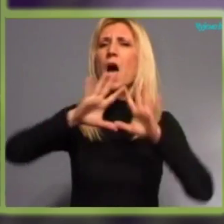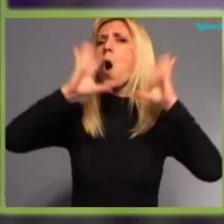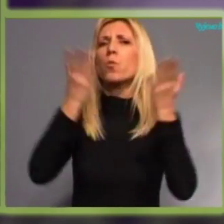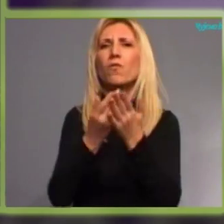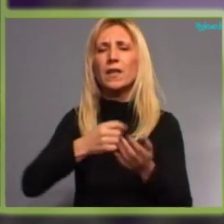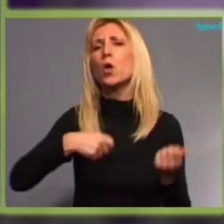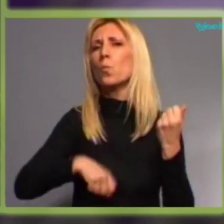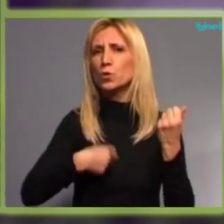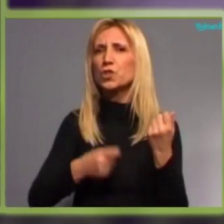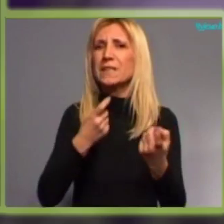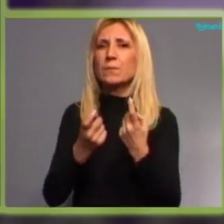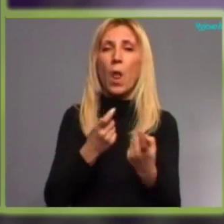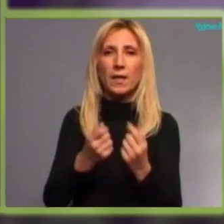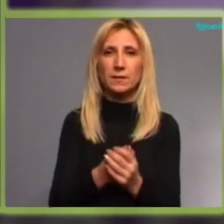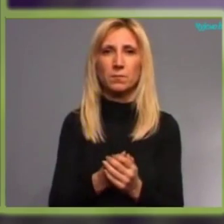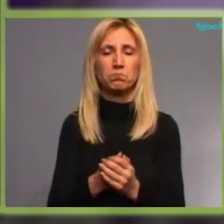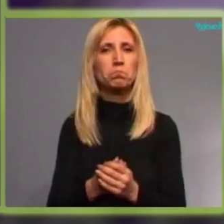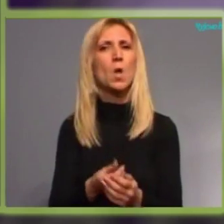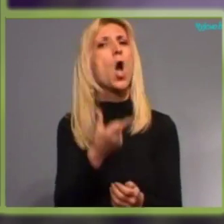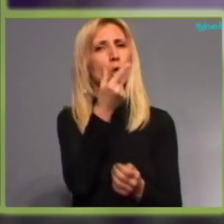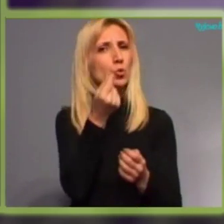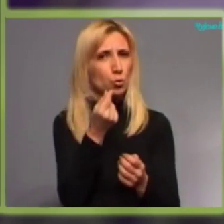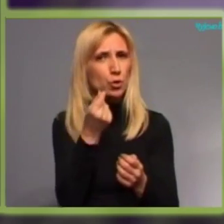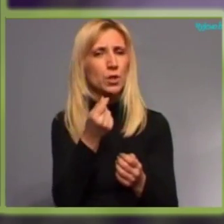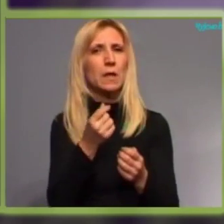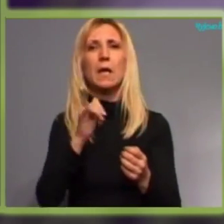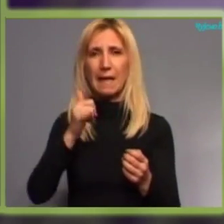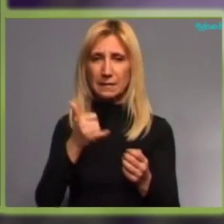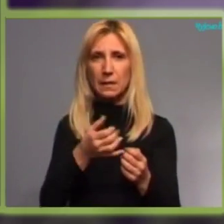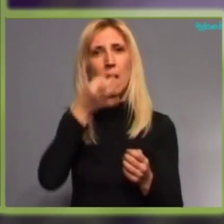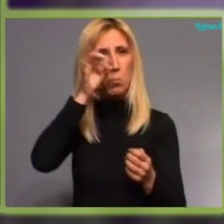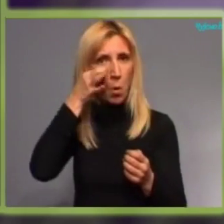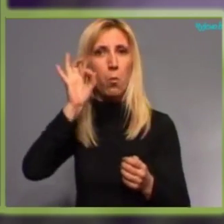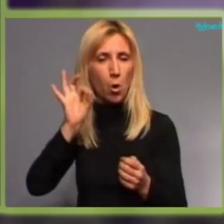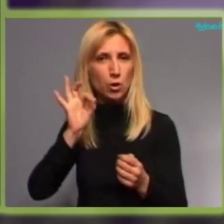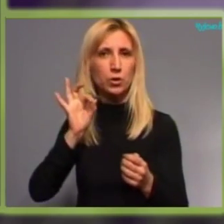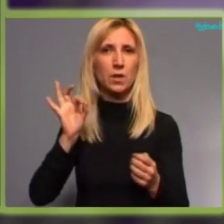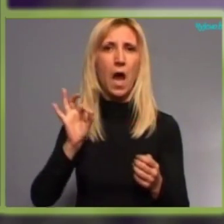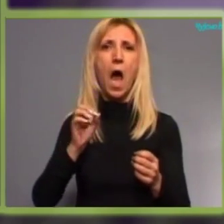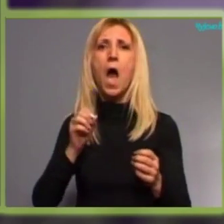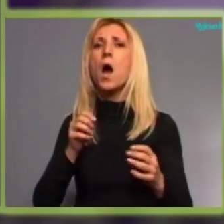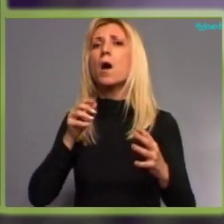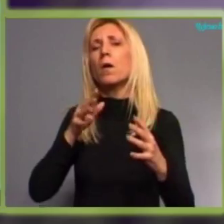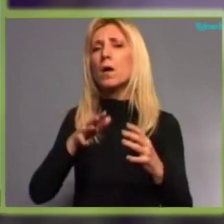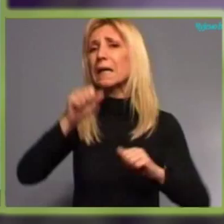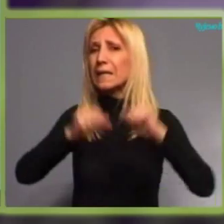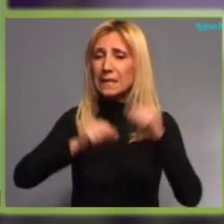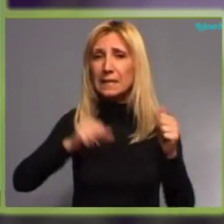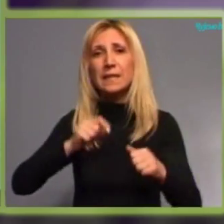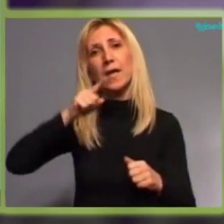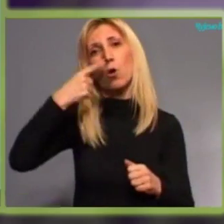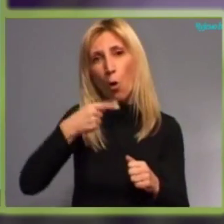Suština muzičke stimulacije jeste da poboljša prozodinske karakteristike govora, da poboljša